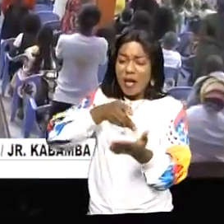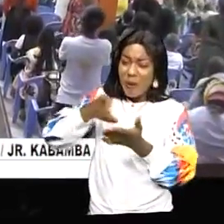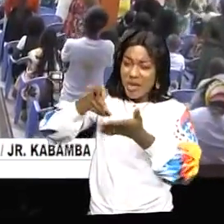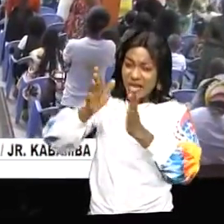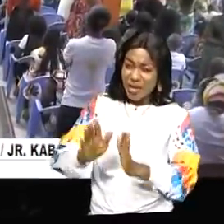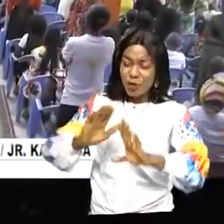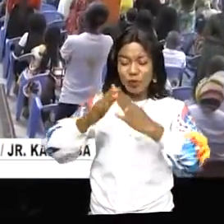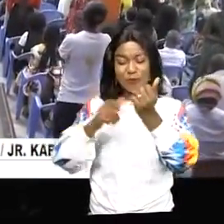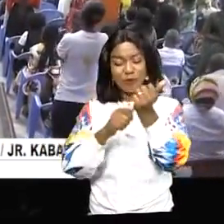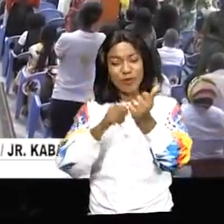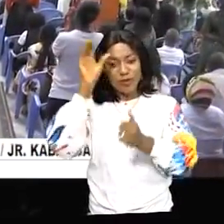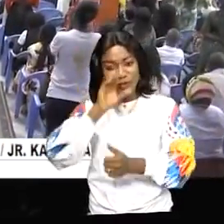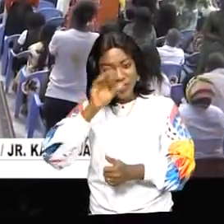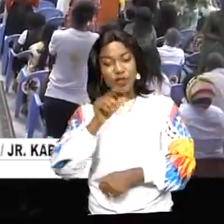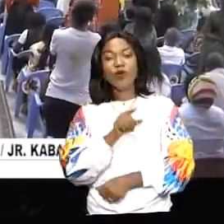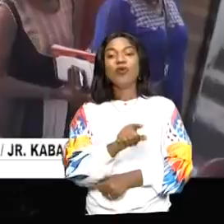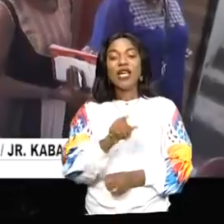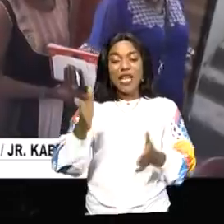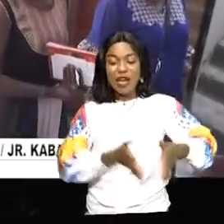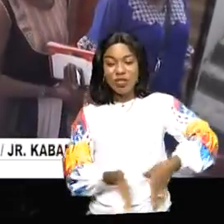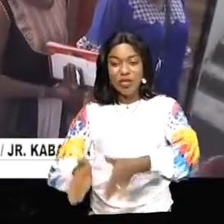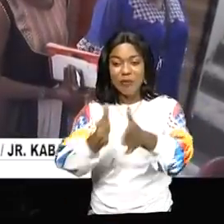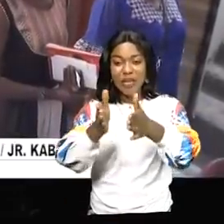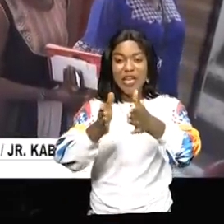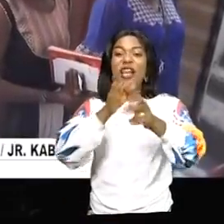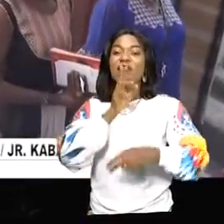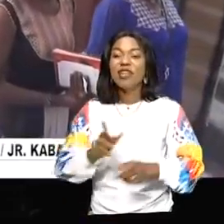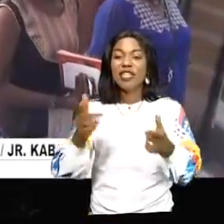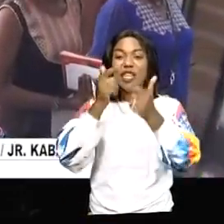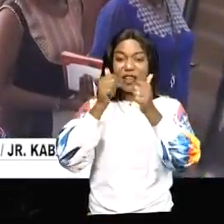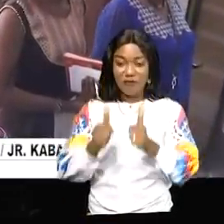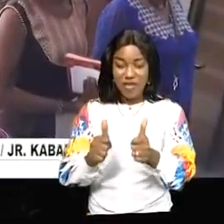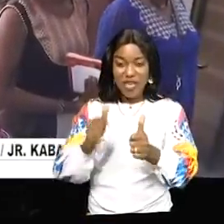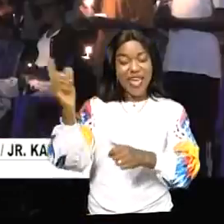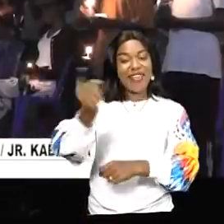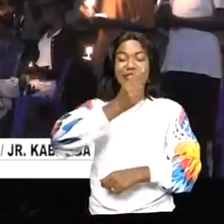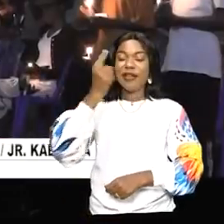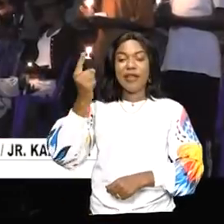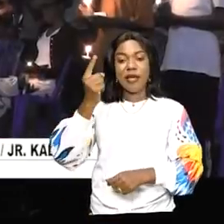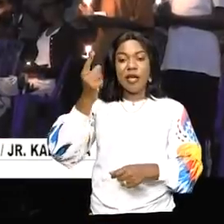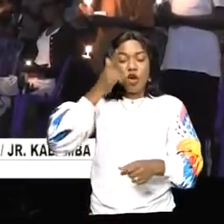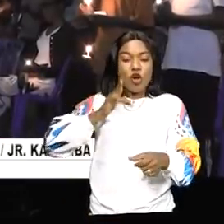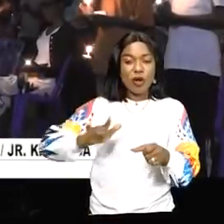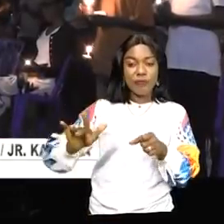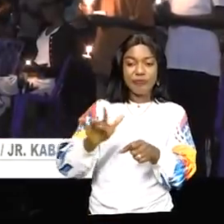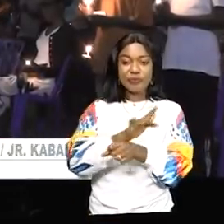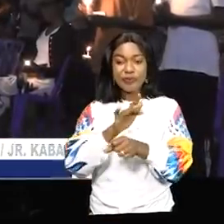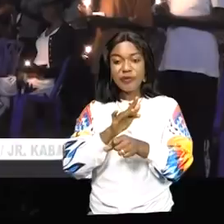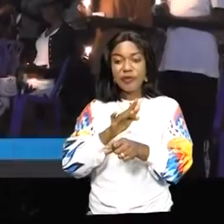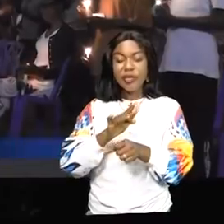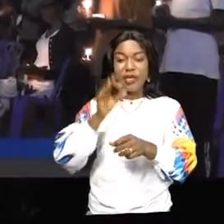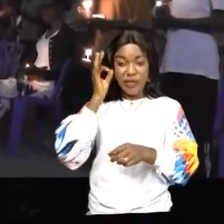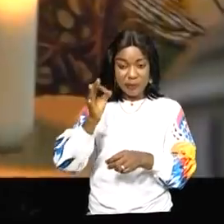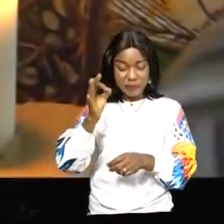de ce que les cherche. Le chemin, la vérité, bref, la vie éternelle, ont conclu les prédicateurs